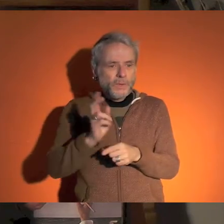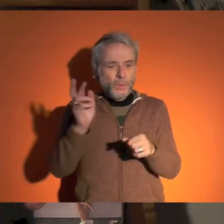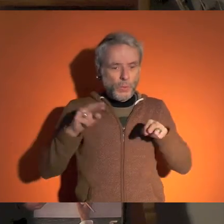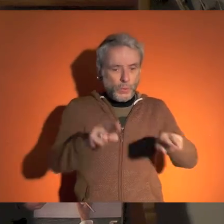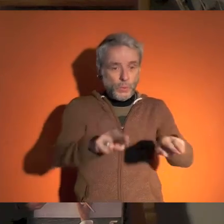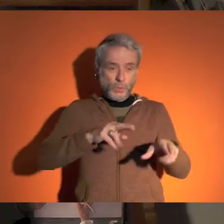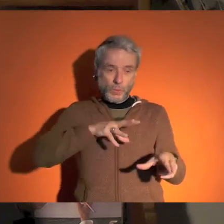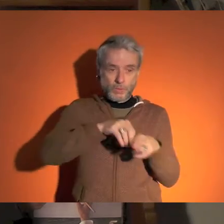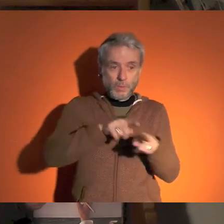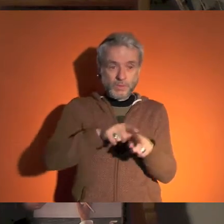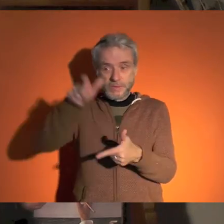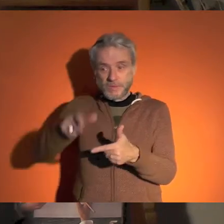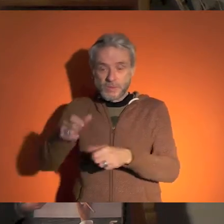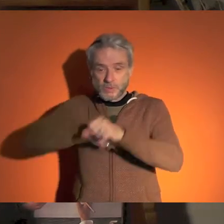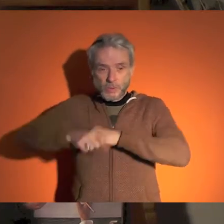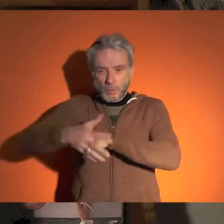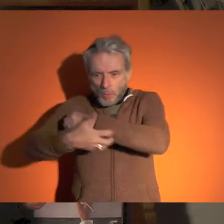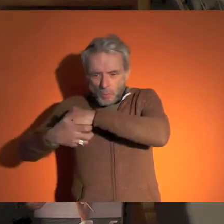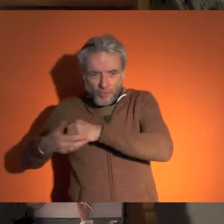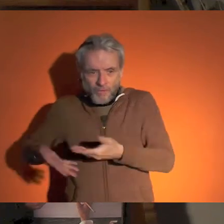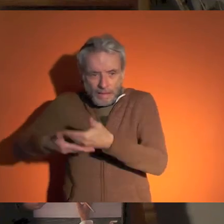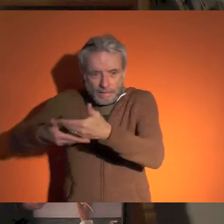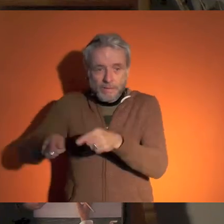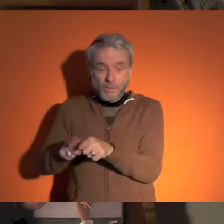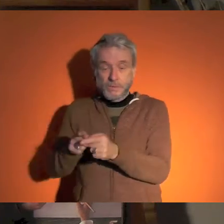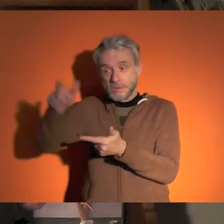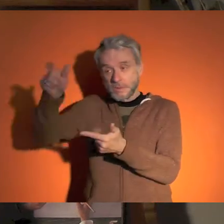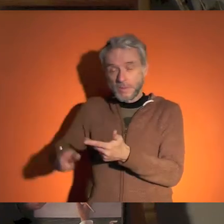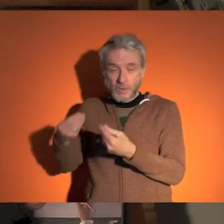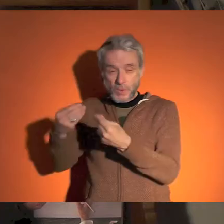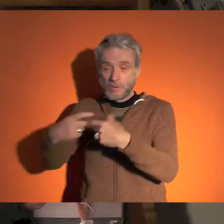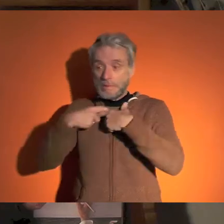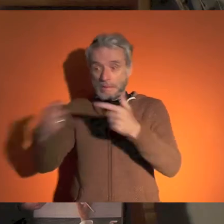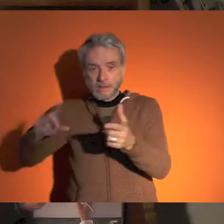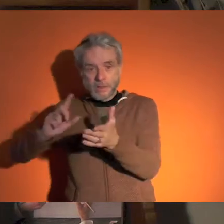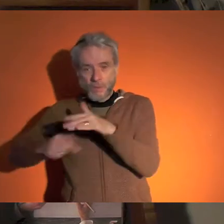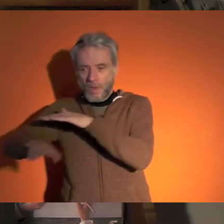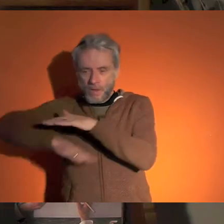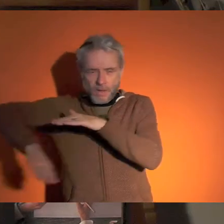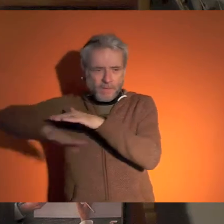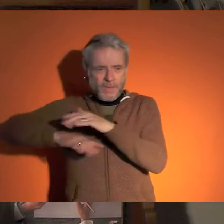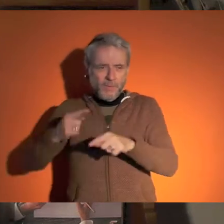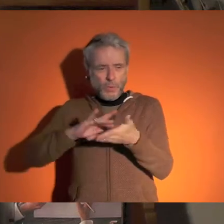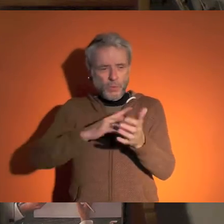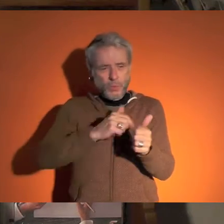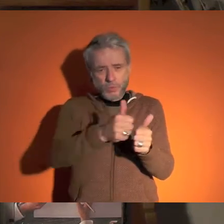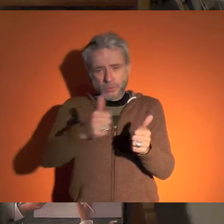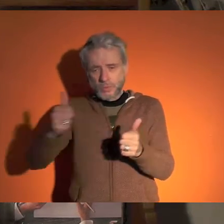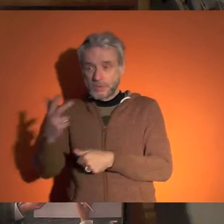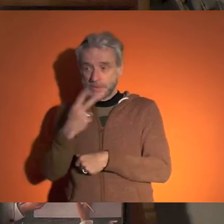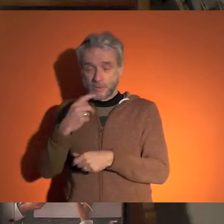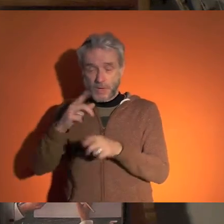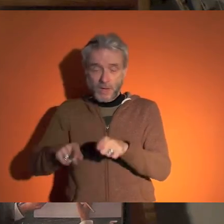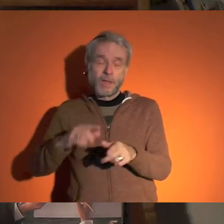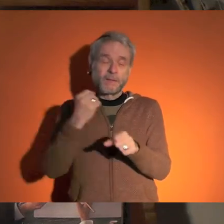C'est grâce aux éducateurs de rue,'est grâce aux personnes qui s'occupent des plus vulnérables, c'est grâce aux personnes qui permettent l'accès aux